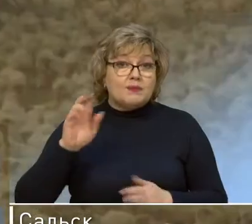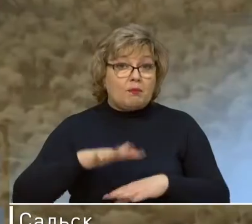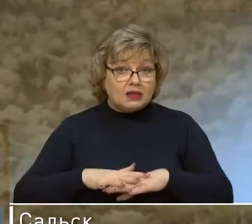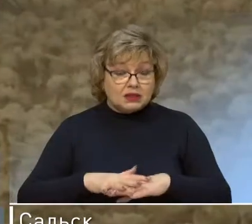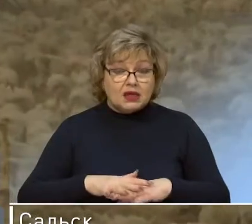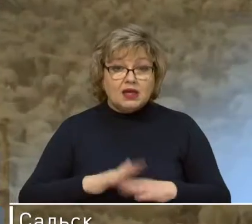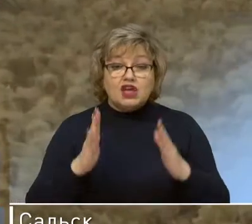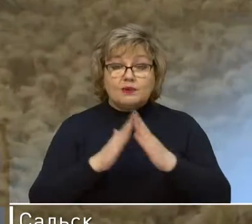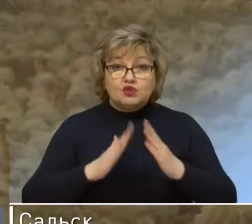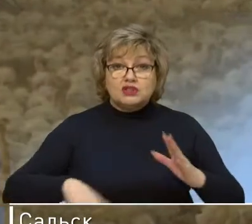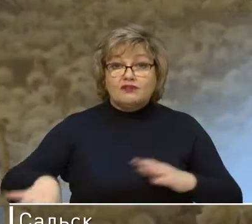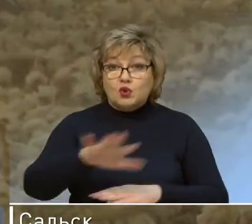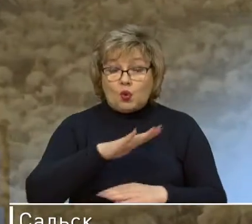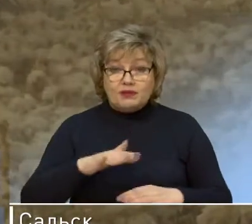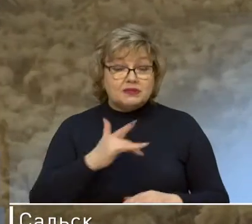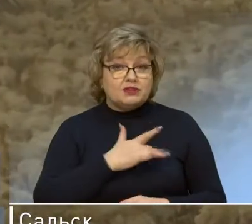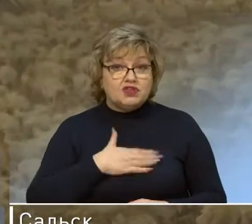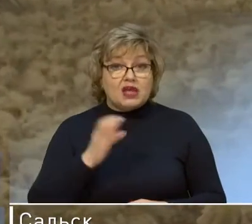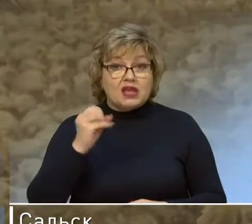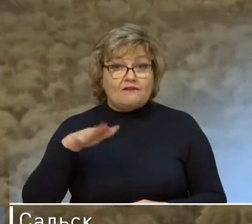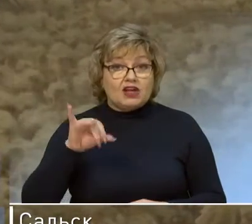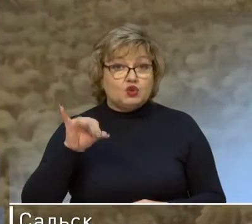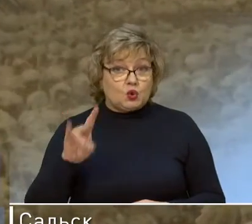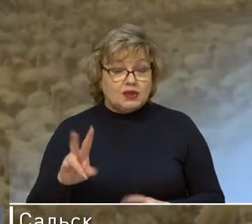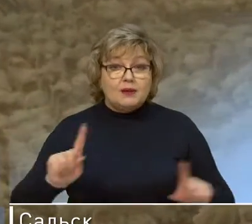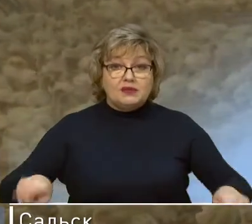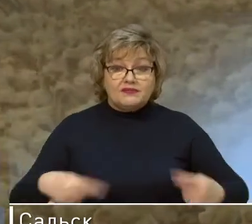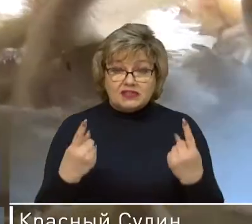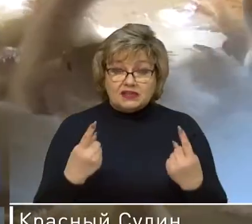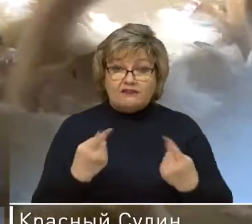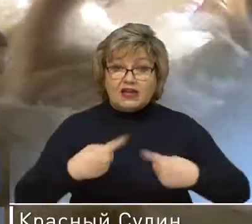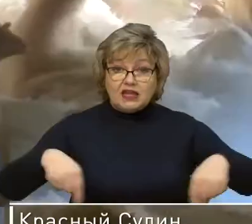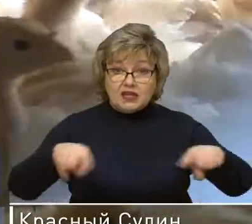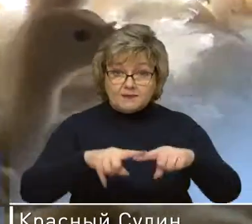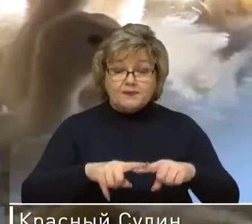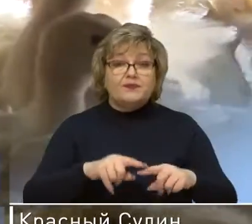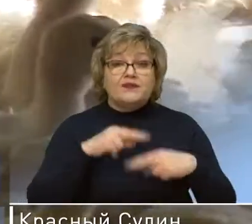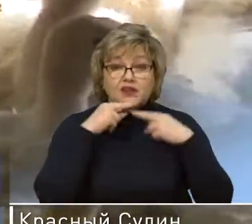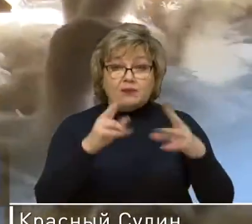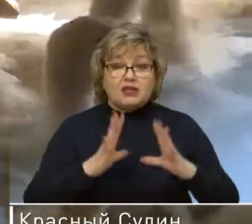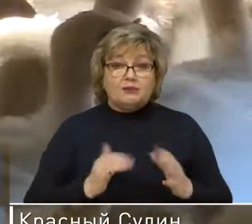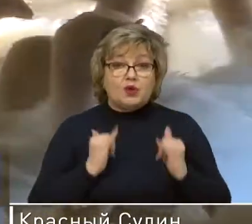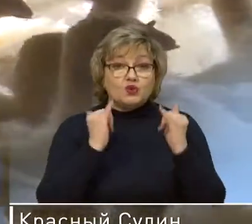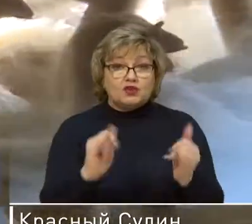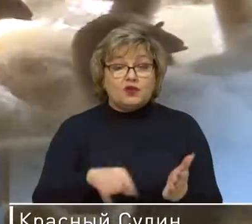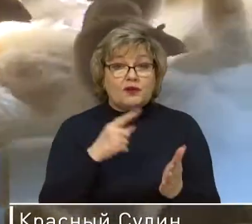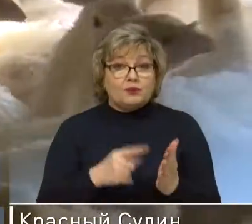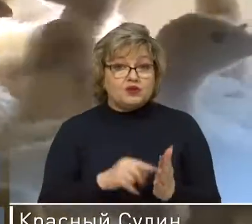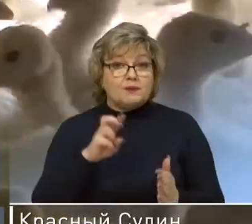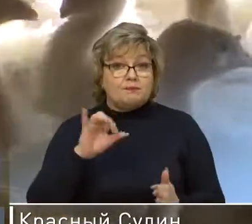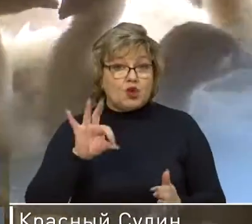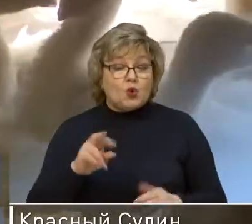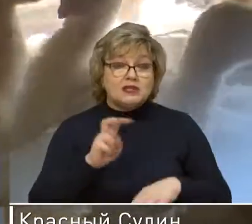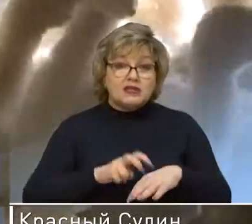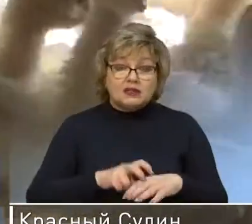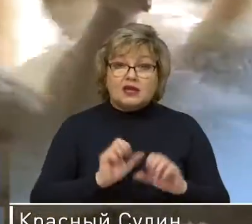комплекс, ранее принадлежавший компании «Евродон». При восстановлении объектов особое внимание было уделено вопросам биологической